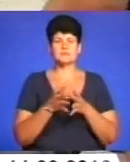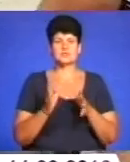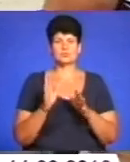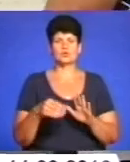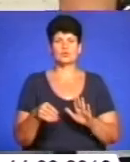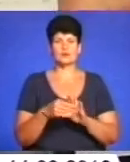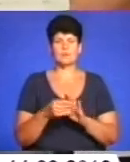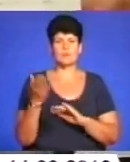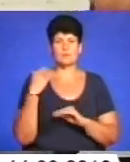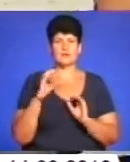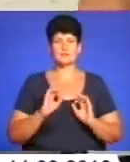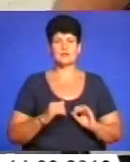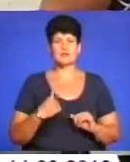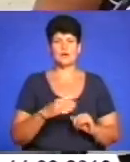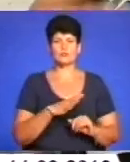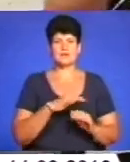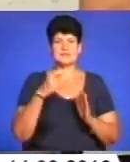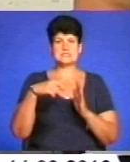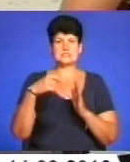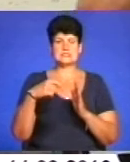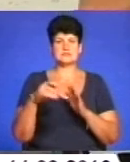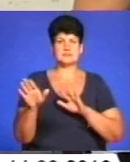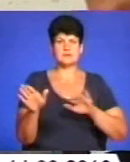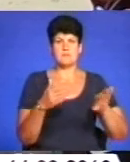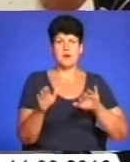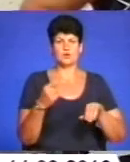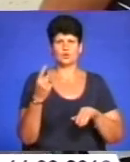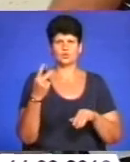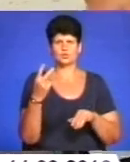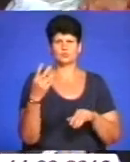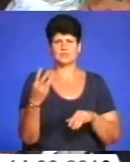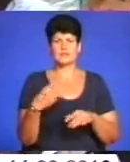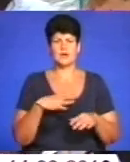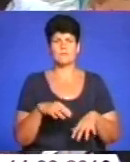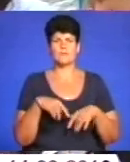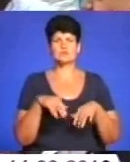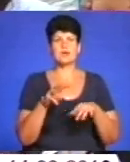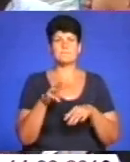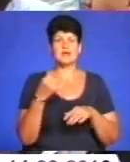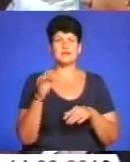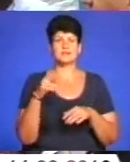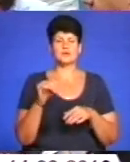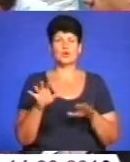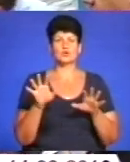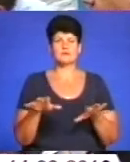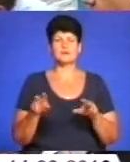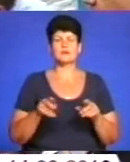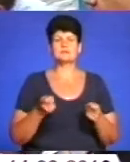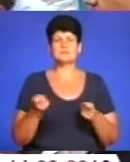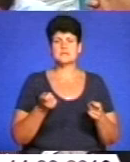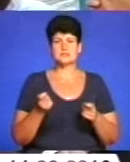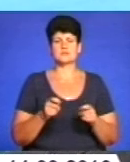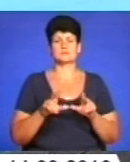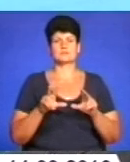попередні прокурори. Я була, як знімали одного, другого, третього, я пройшла Майдан. Голова адміністрації гарантував особисту